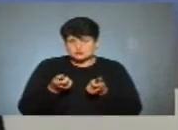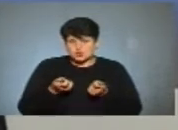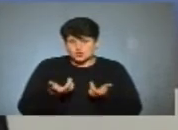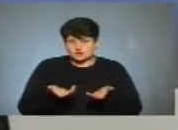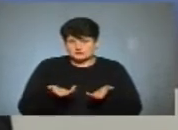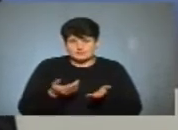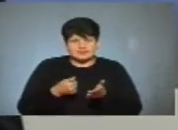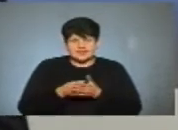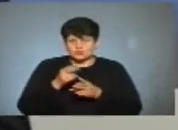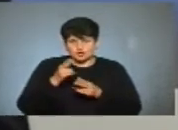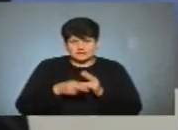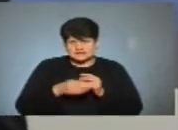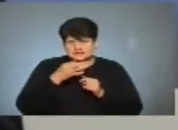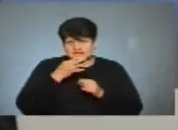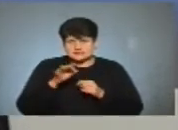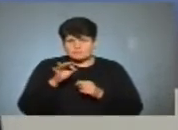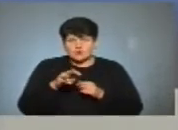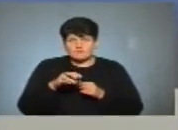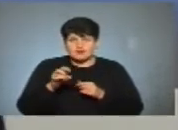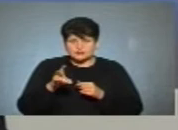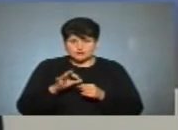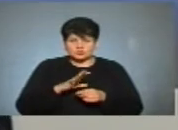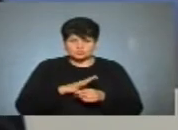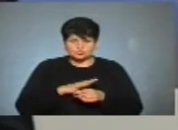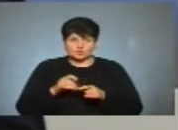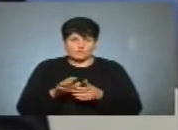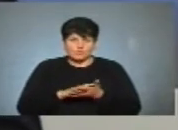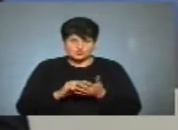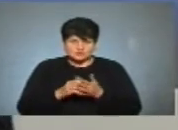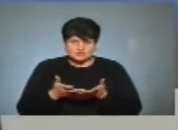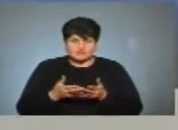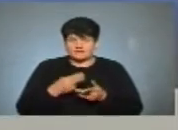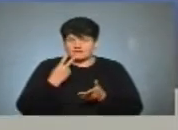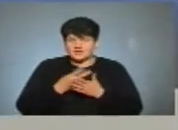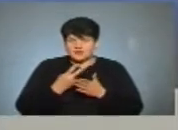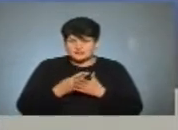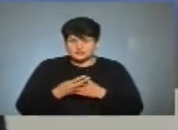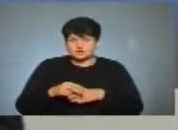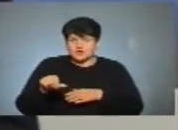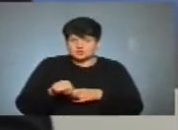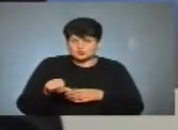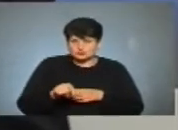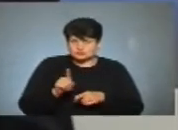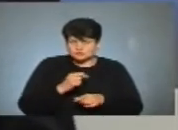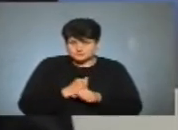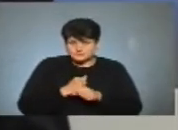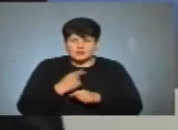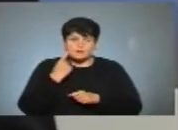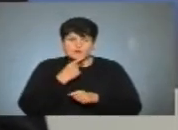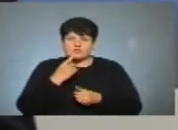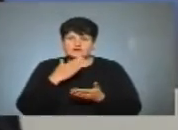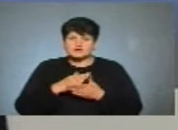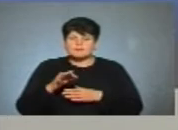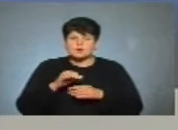не до кінця вказали про майно, яке було пошкоджене, бо так виглядає, ніби я якийсь там шкодник комусь щось шкодив. Мова йде про